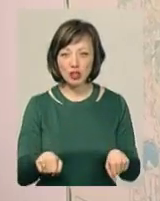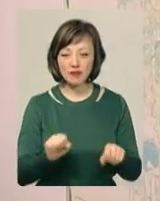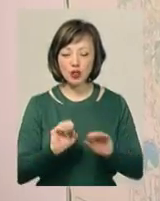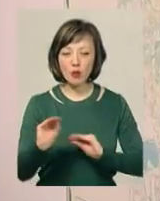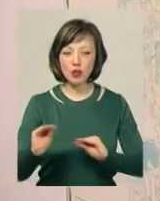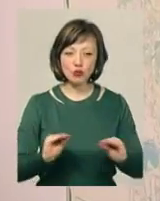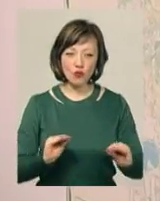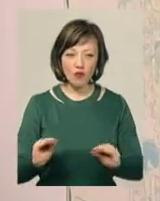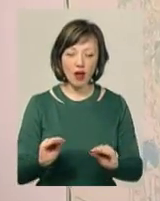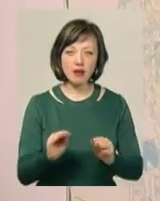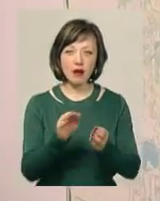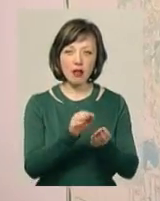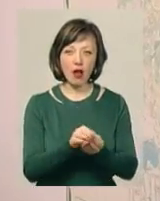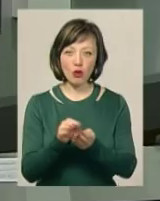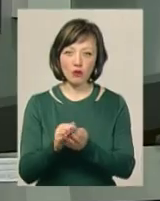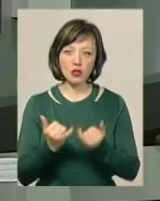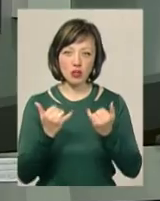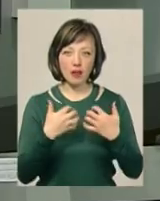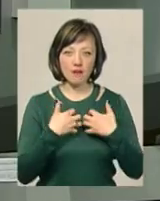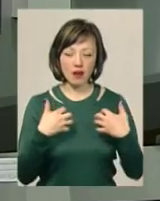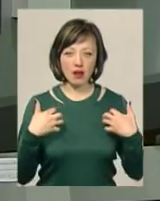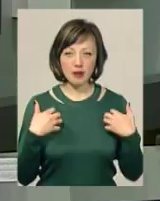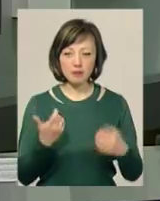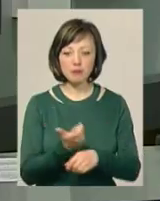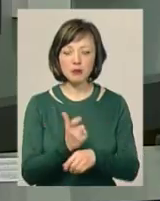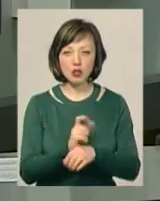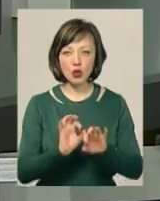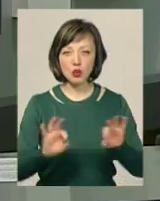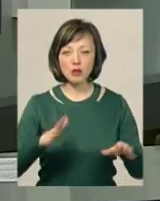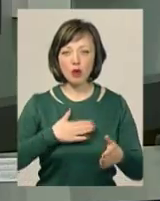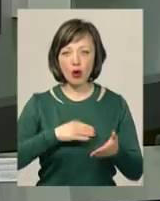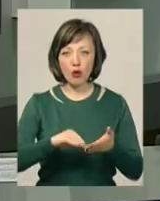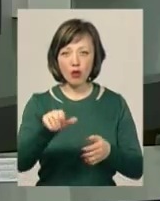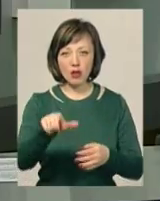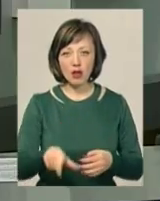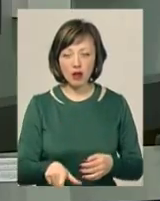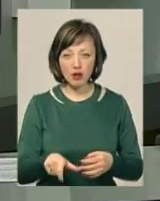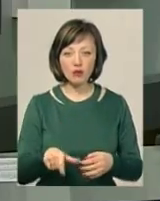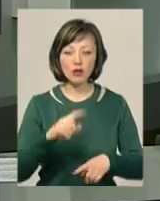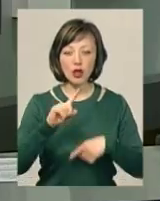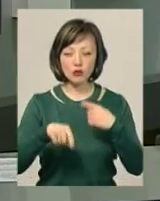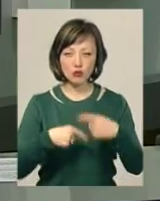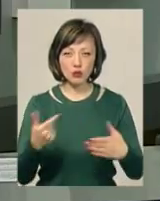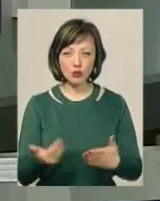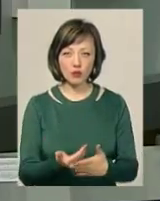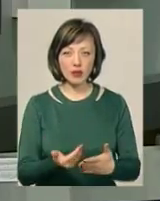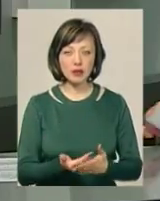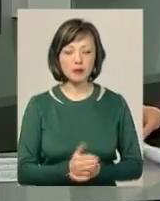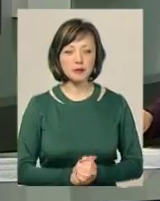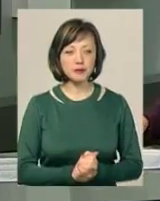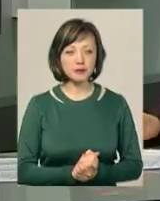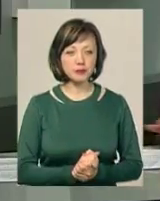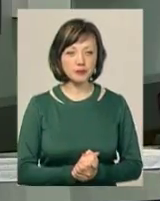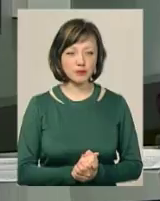облаштування кладовища. Більше про це розкаже моя колега Наталія Сідова у наступних інформаційних випусках.